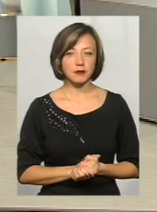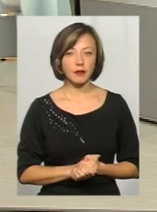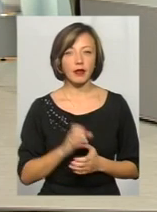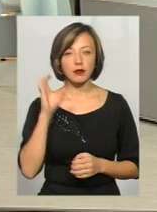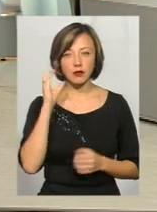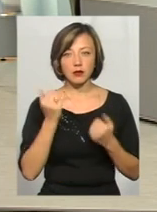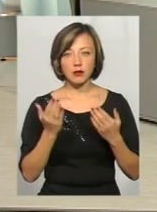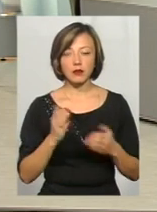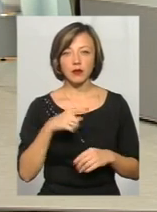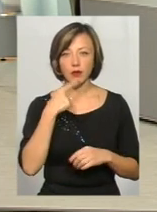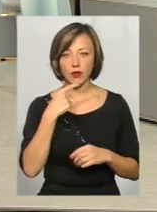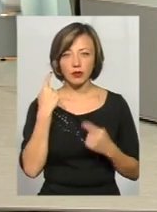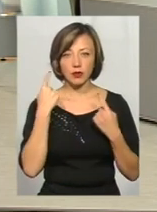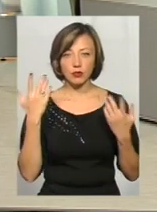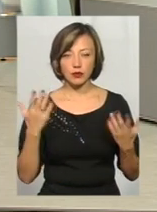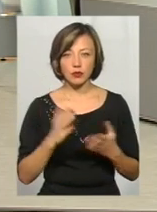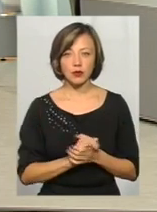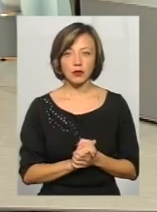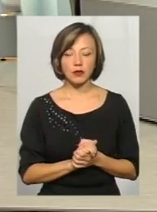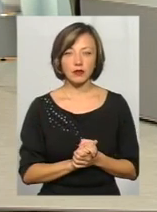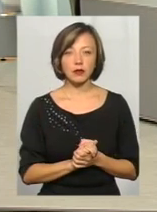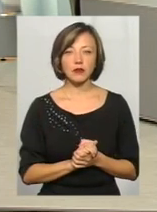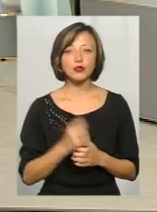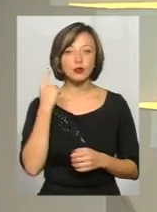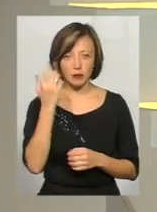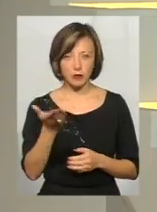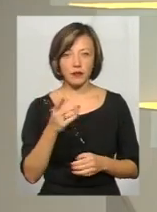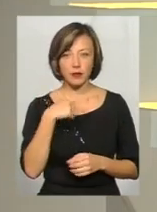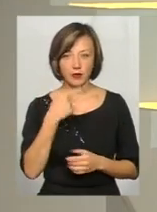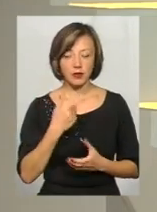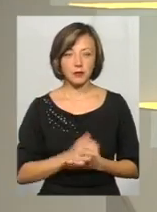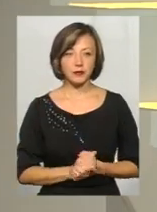Я говорю, але я не чую вісти цього. Ми вас чуємо.